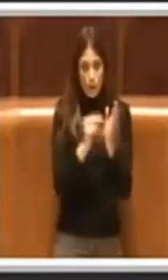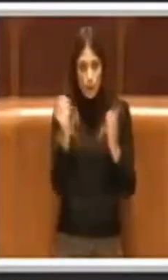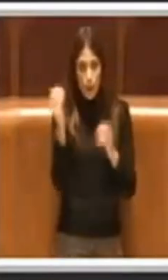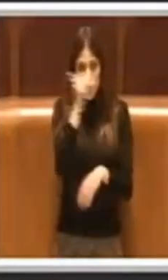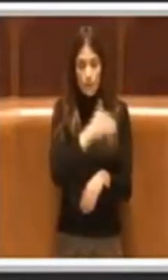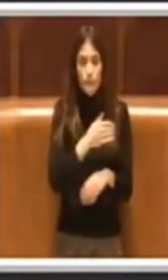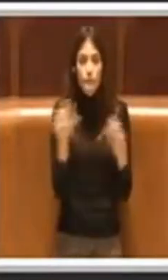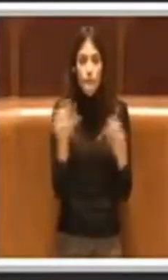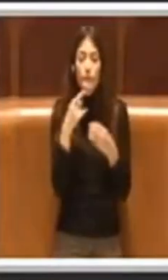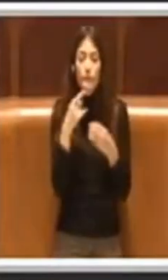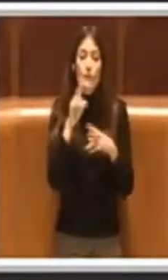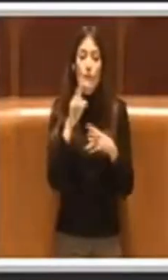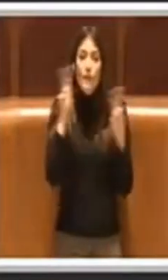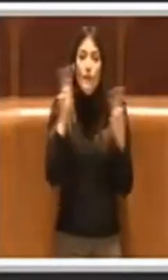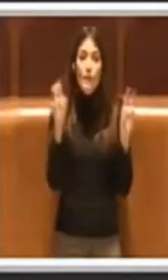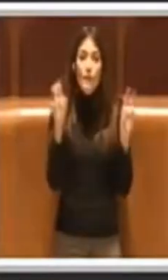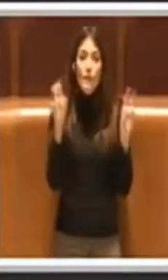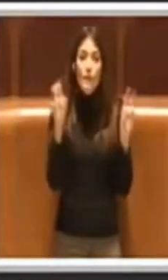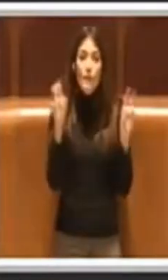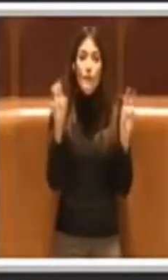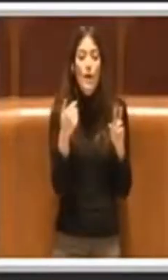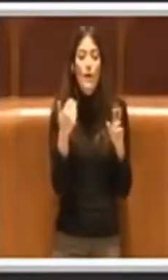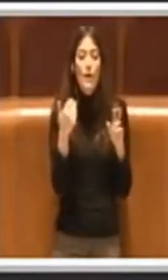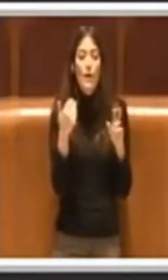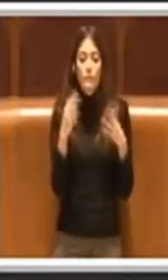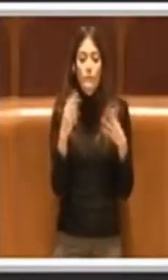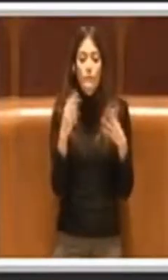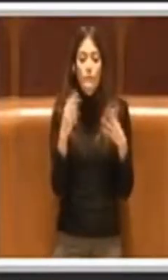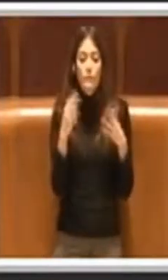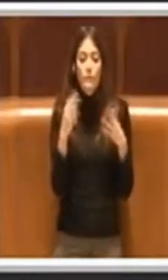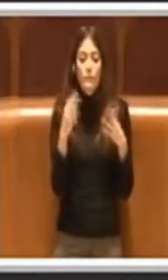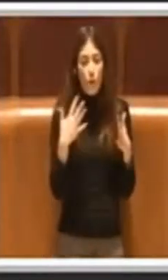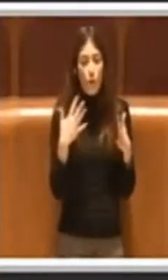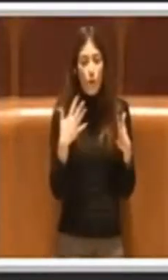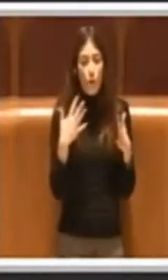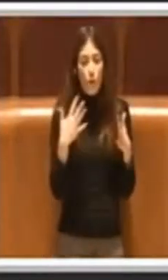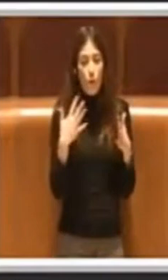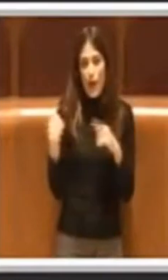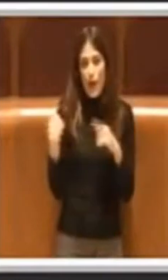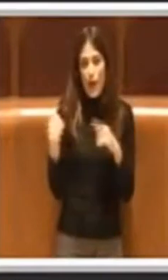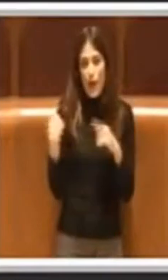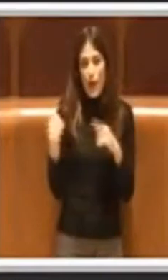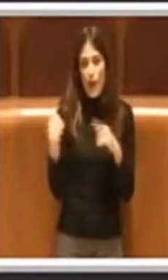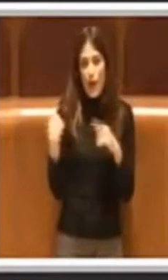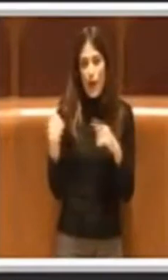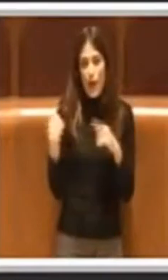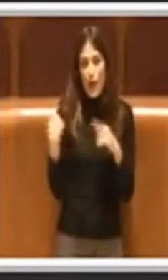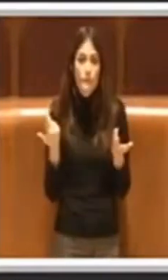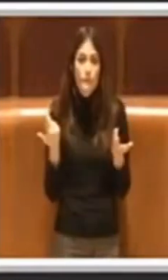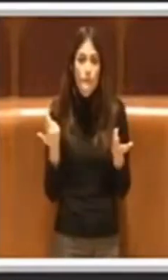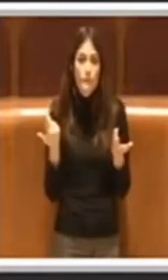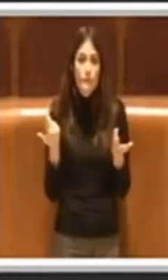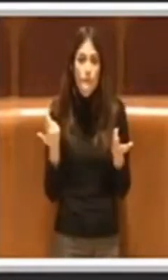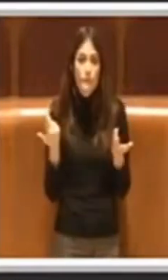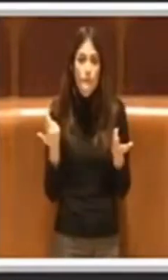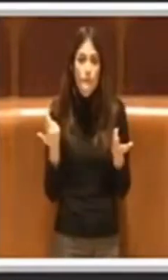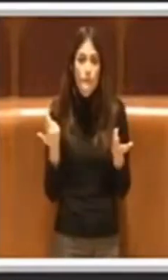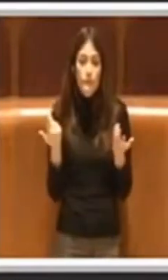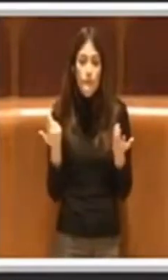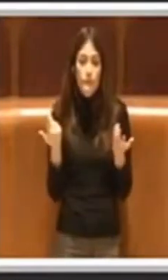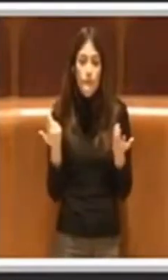Un tema che stiamo affrontando oramai già da tempo anche con questa